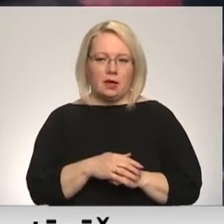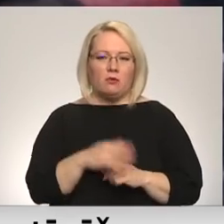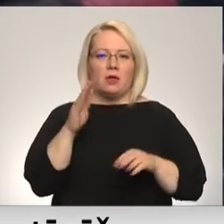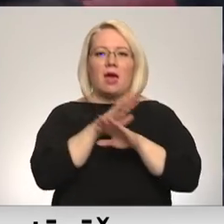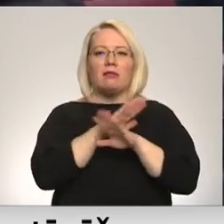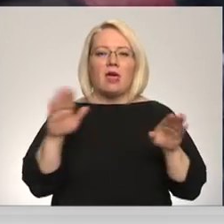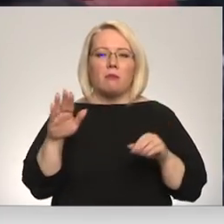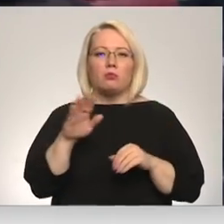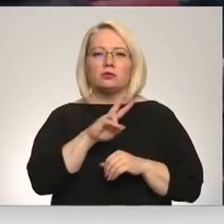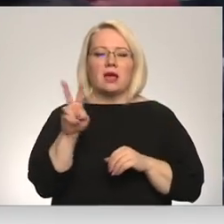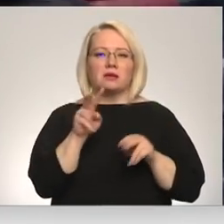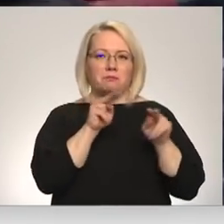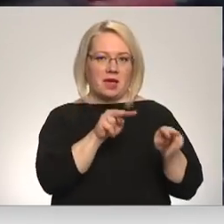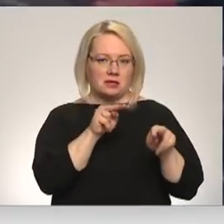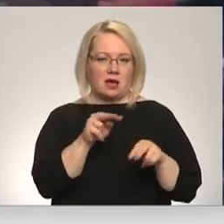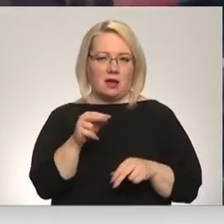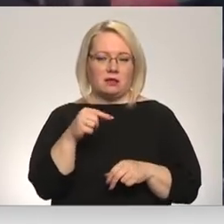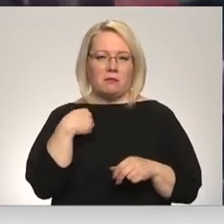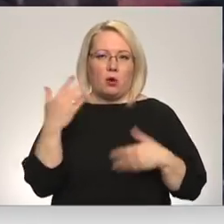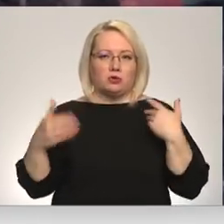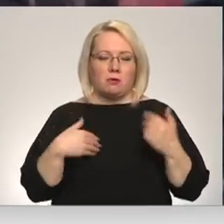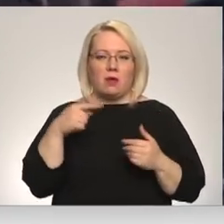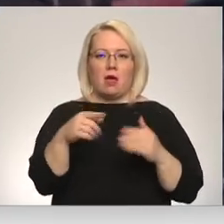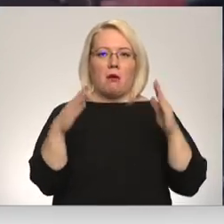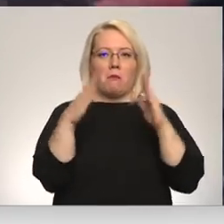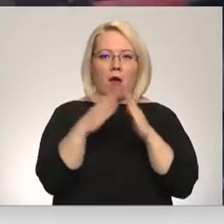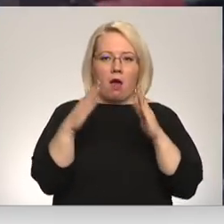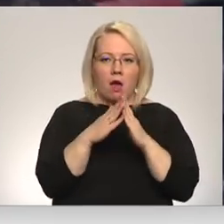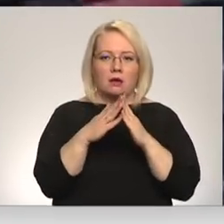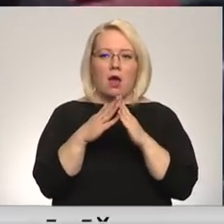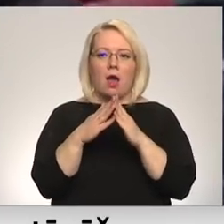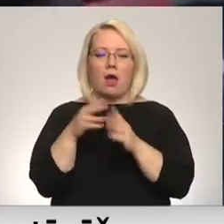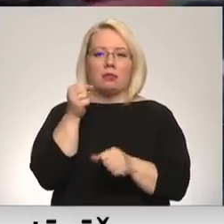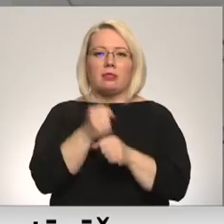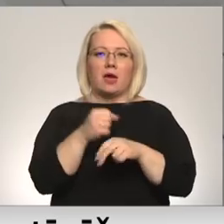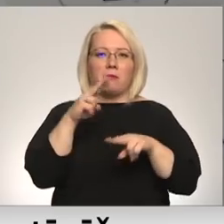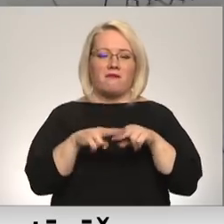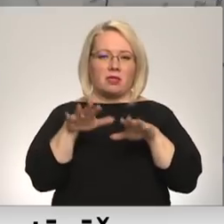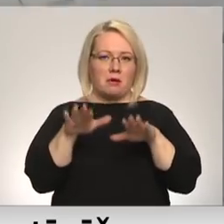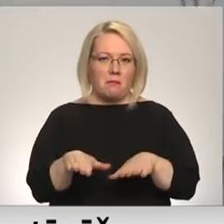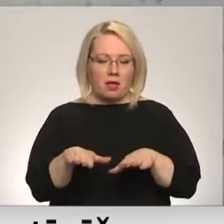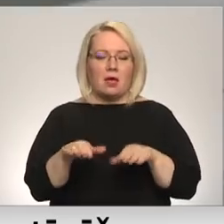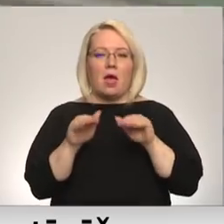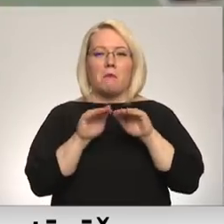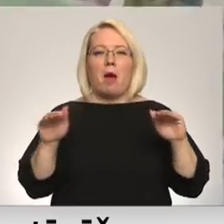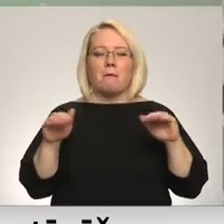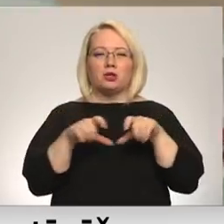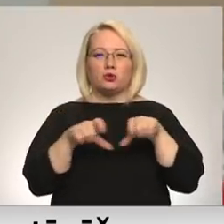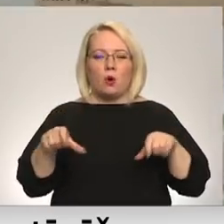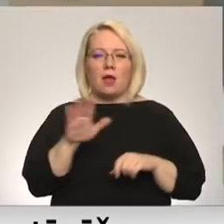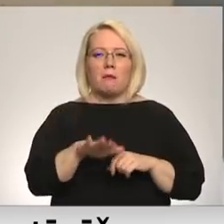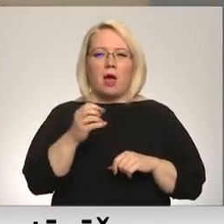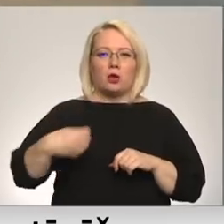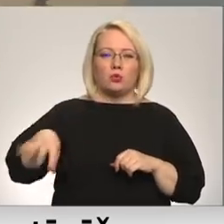viņus pieskata. Par to mēs uztraucāmies. Te mums ir mājas, te mums ir darba vietas. Pamatskolā tost ar bērnu dārzu